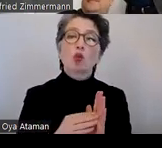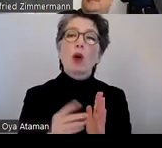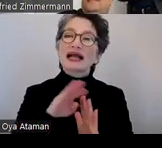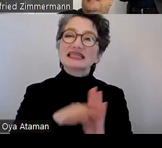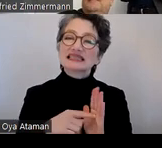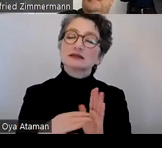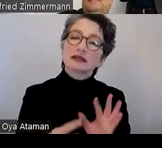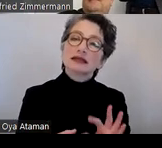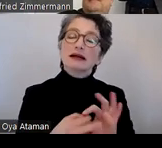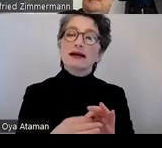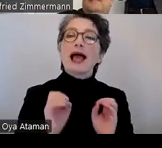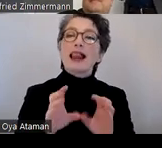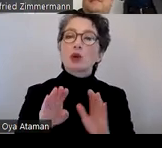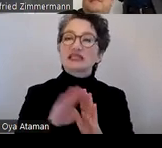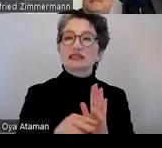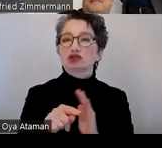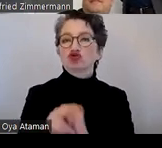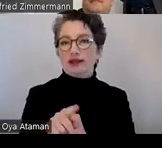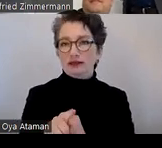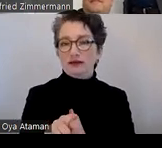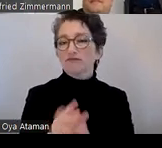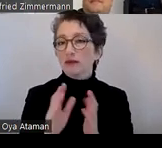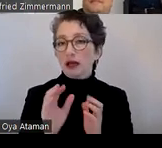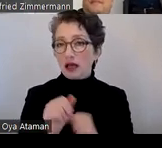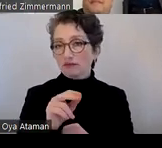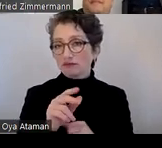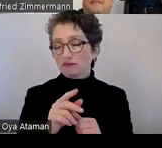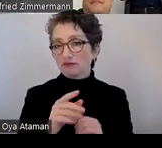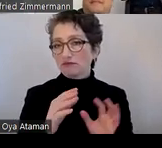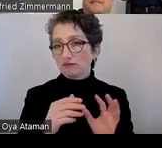Gesetz drin kann man nachverfolgen oder Erklärung zum